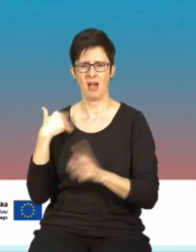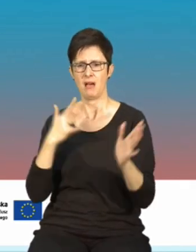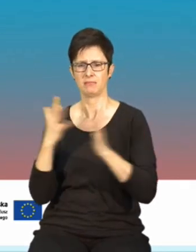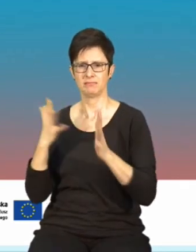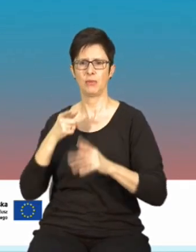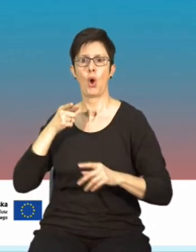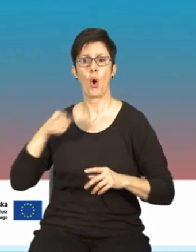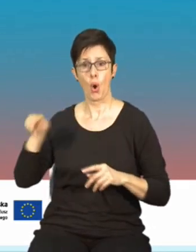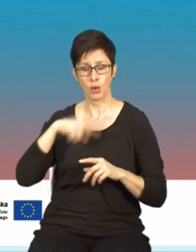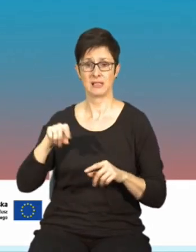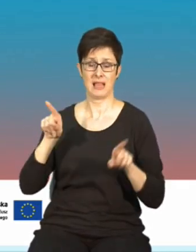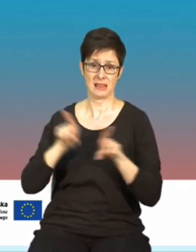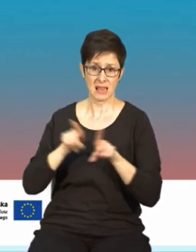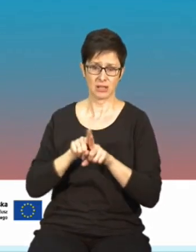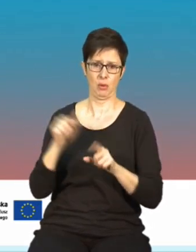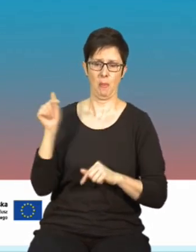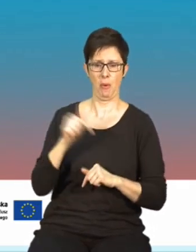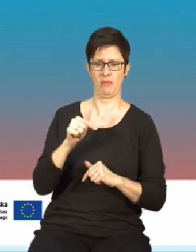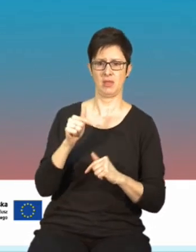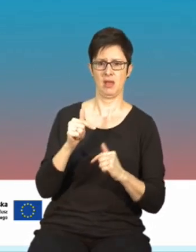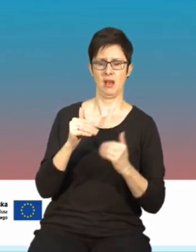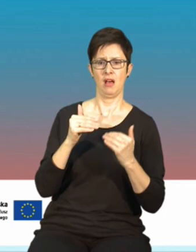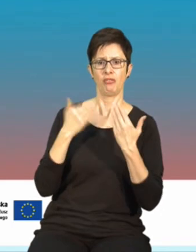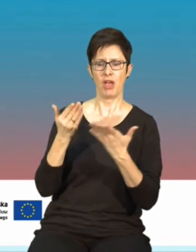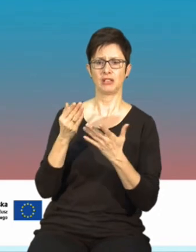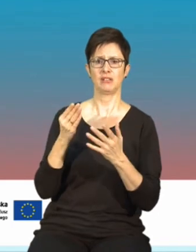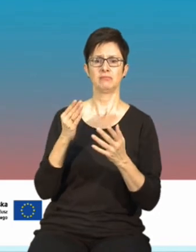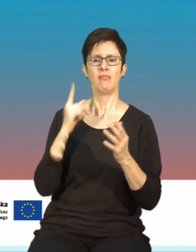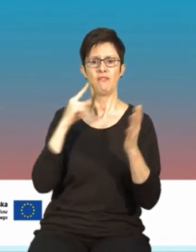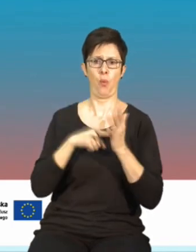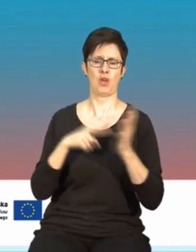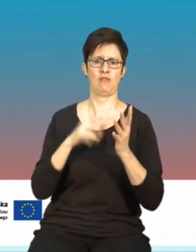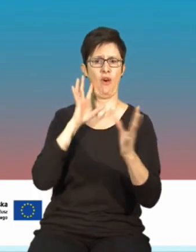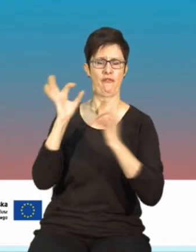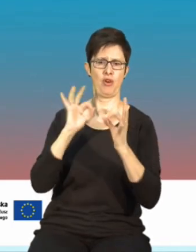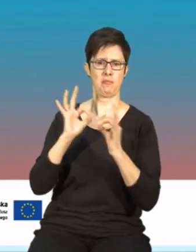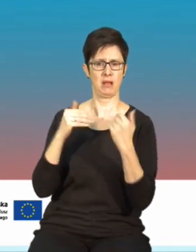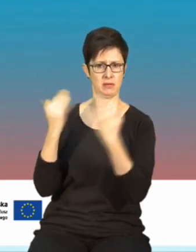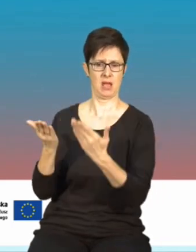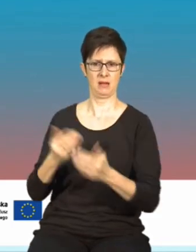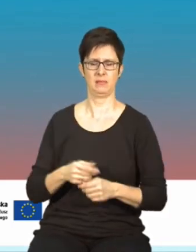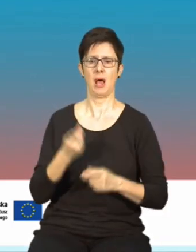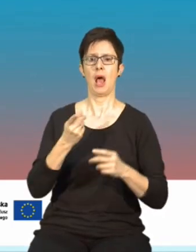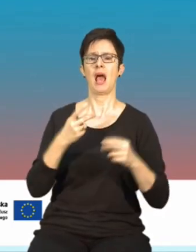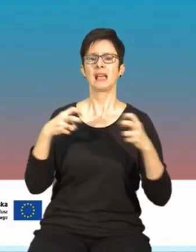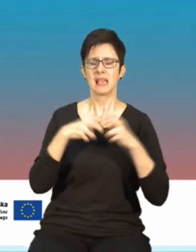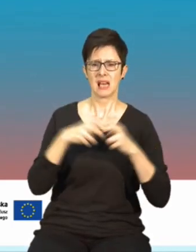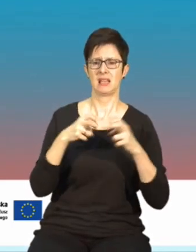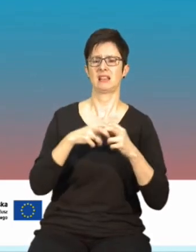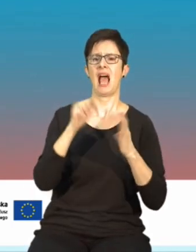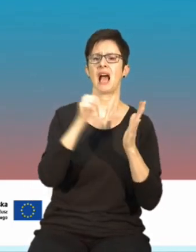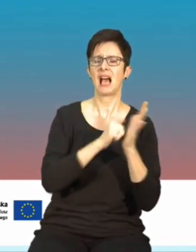często, znaczy oni także zasługują na to, żeby tę właściwą informację otrzymać. Także zarówno internet, prasa drukowana,